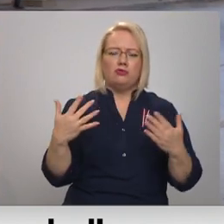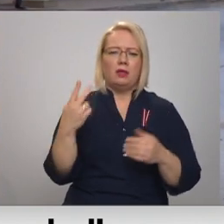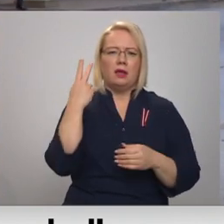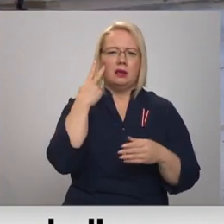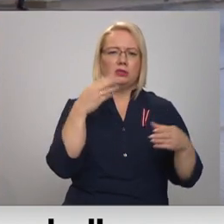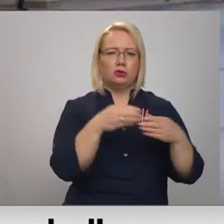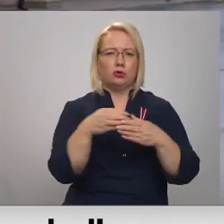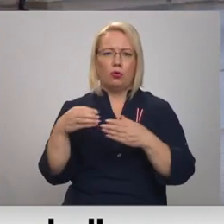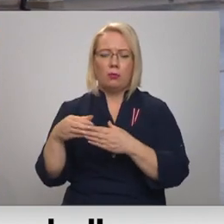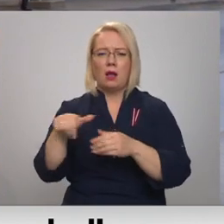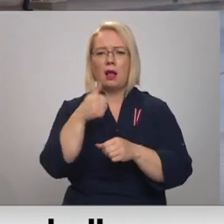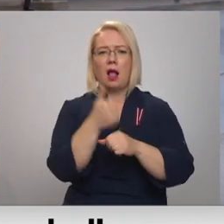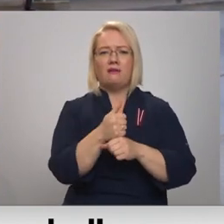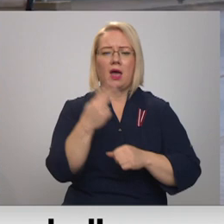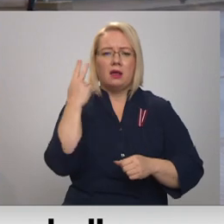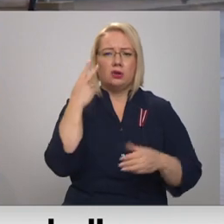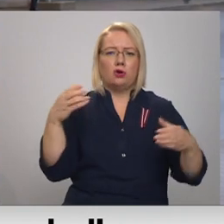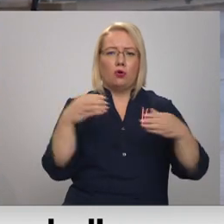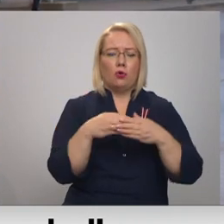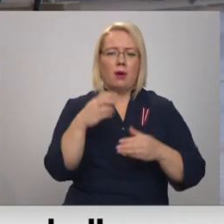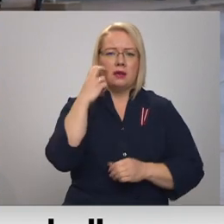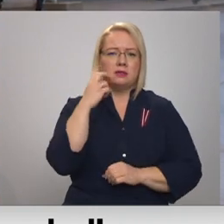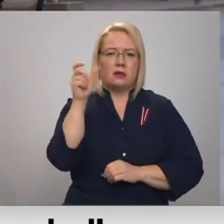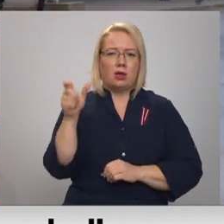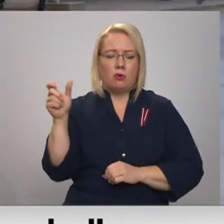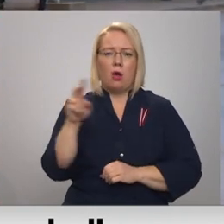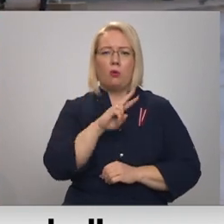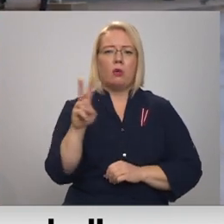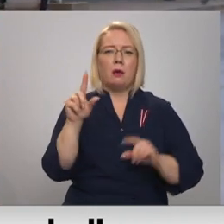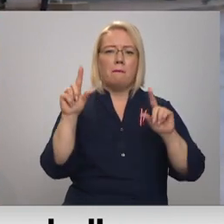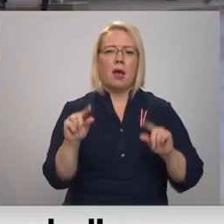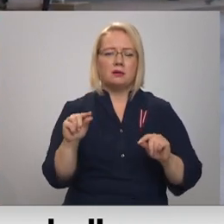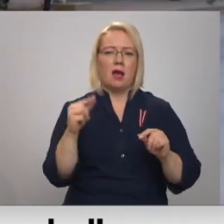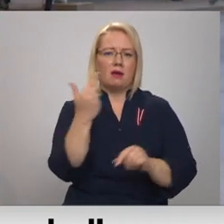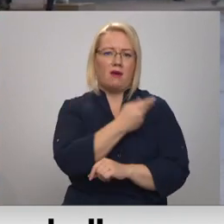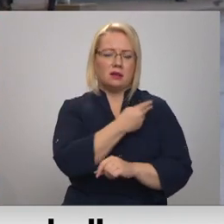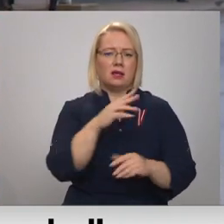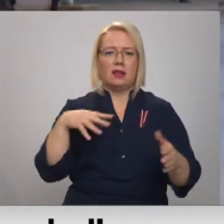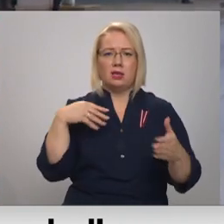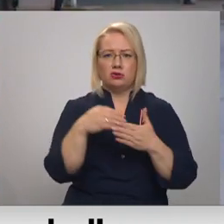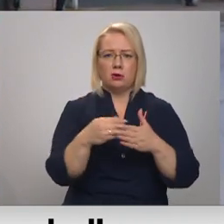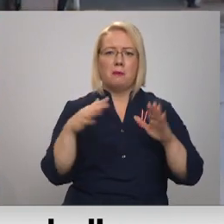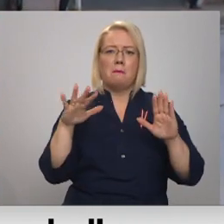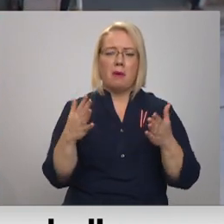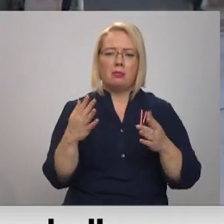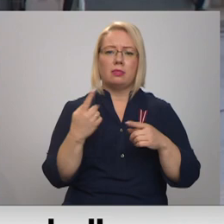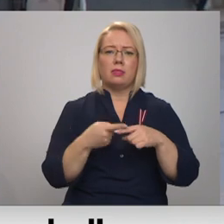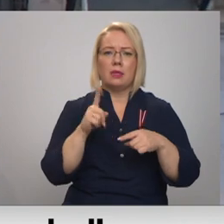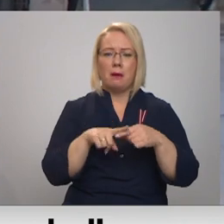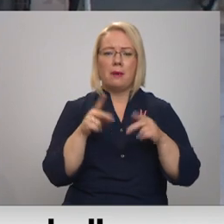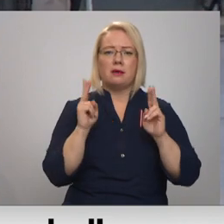grupas. Galvenā riska grupa ir seniori, kur ir mazāki vakcinējušies līdz šim. Tāpēc